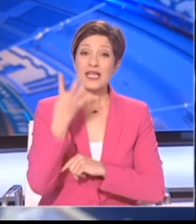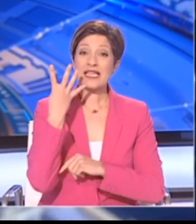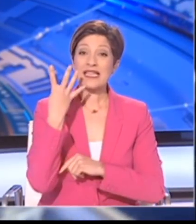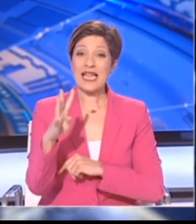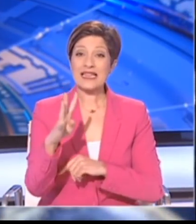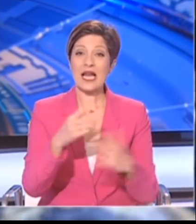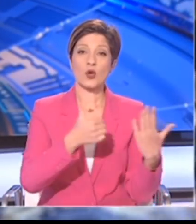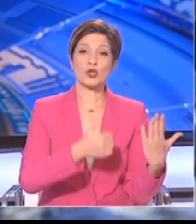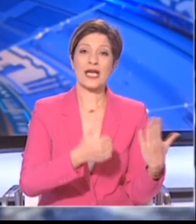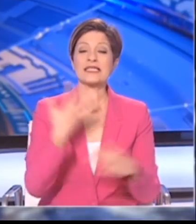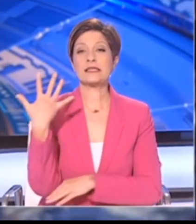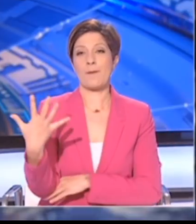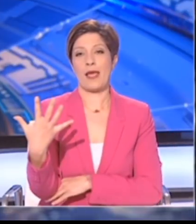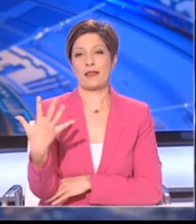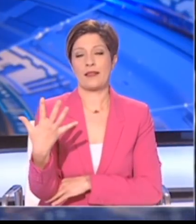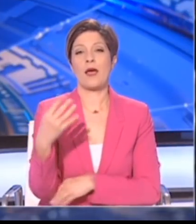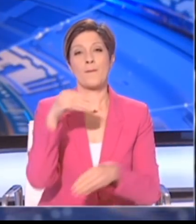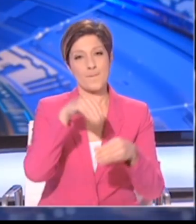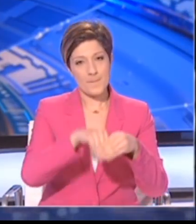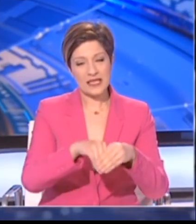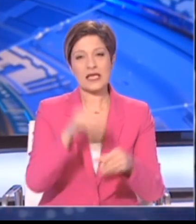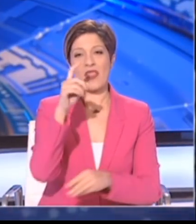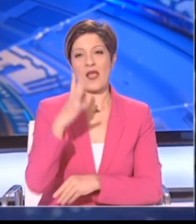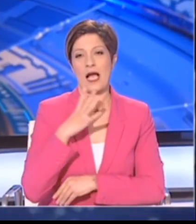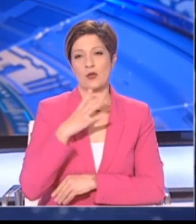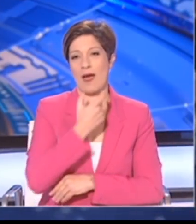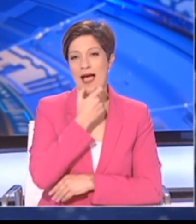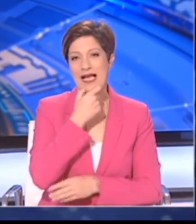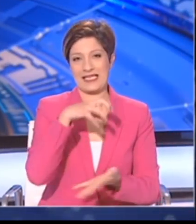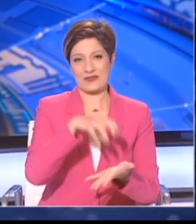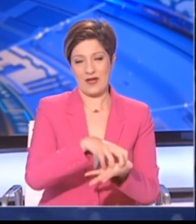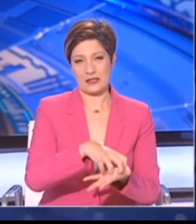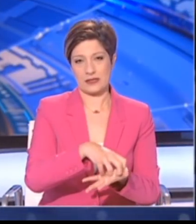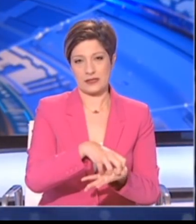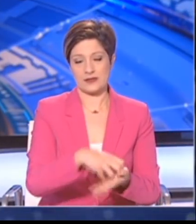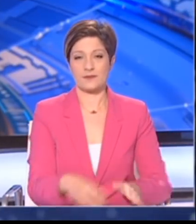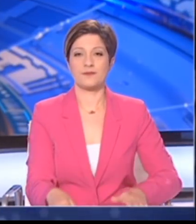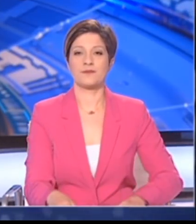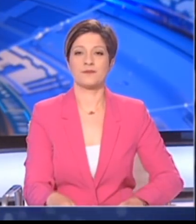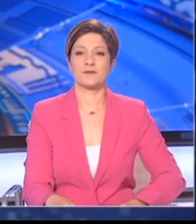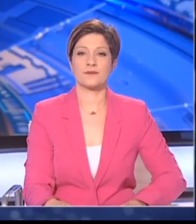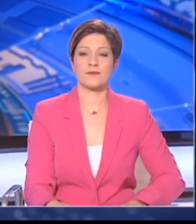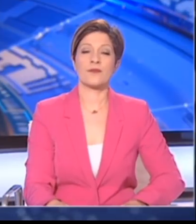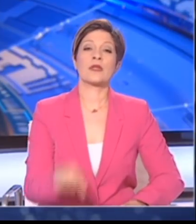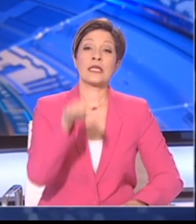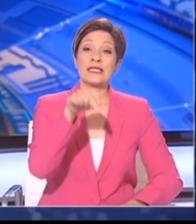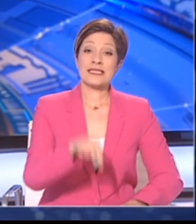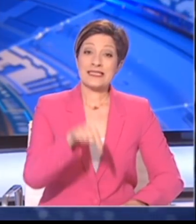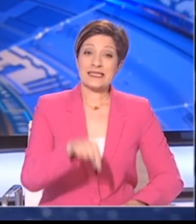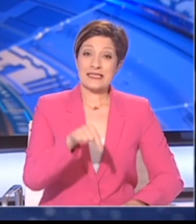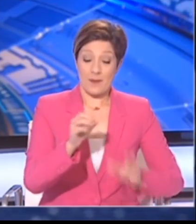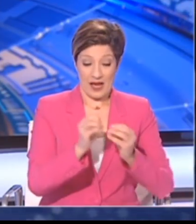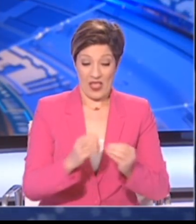465, περιλαμβανωμένων και των 10 που εντοπίστηκαν σε σβρατανικές βάσεις. Στα σημερινά